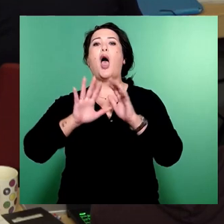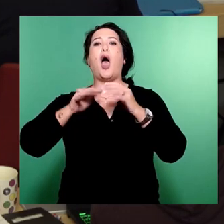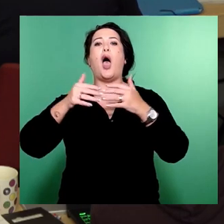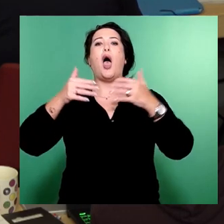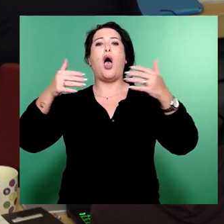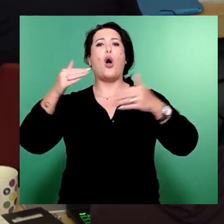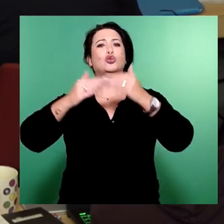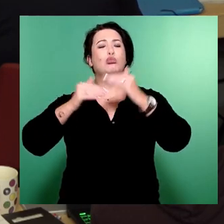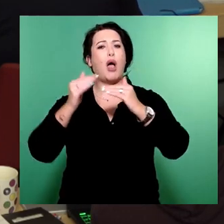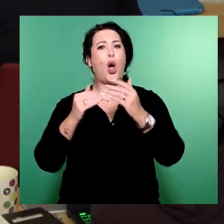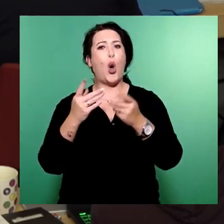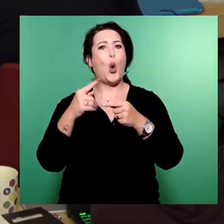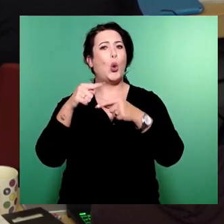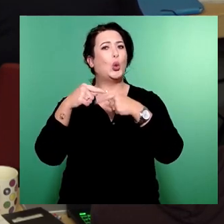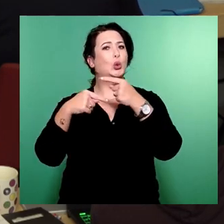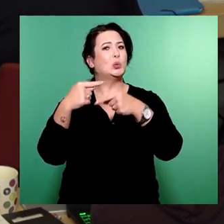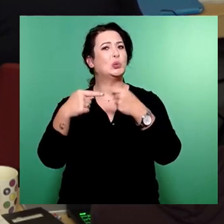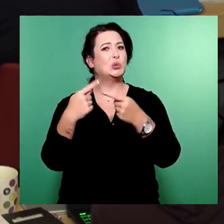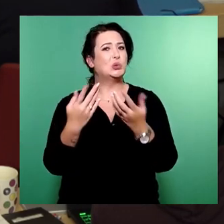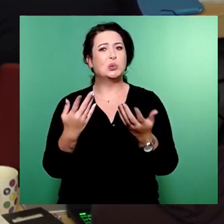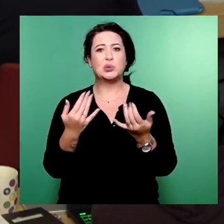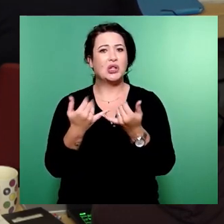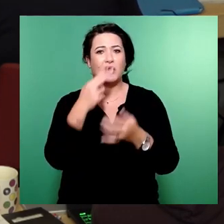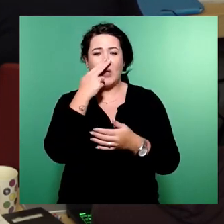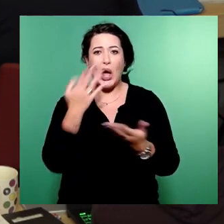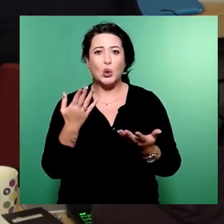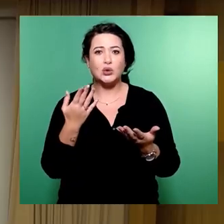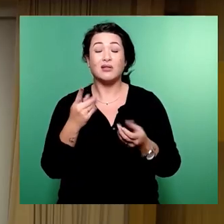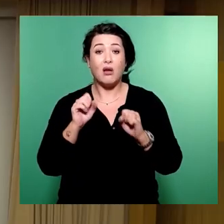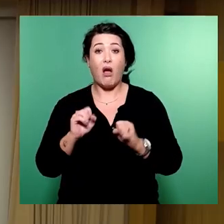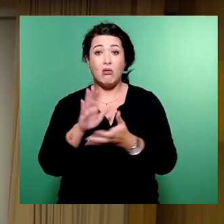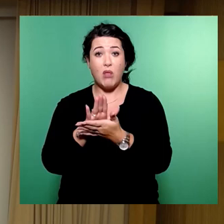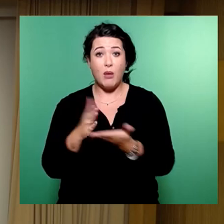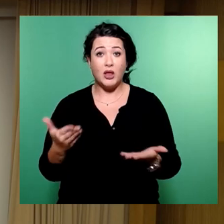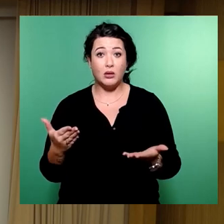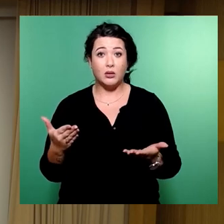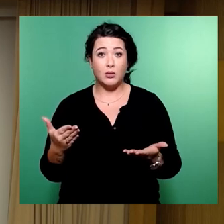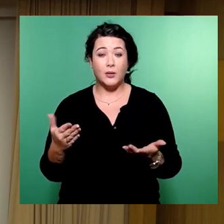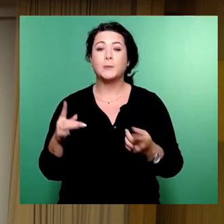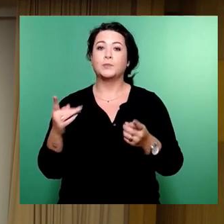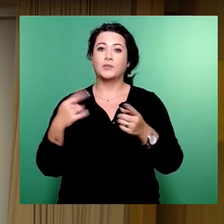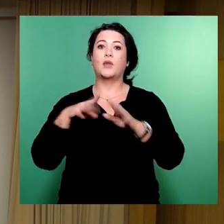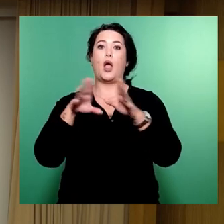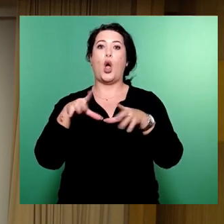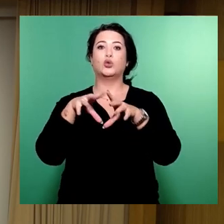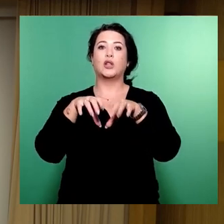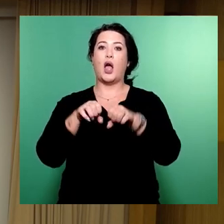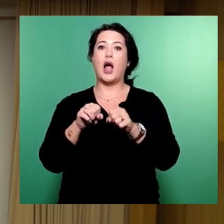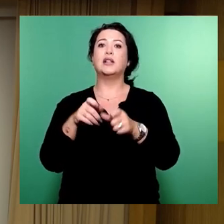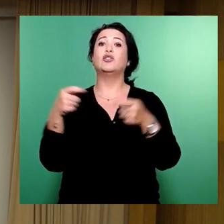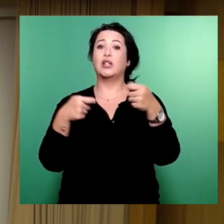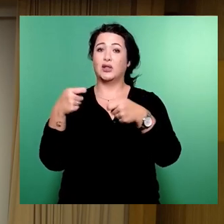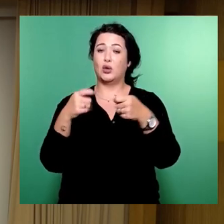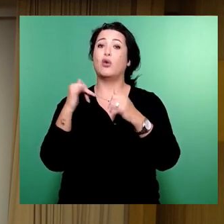überhaupt den Status quo halten? Also, es ist definitiv der Einstieg in die Haushaltsfinanzierung anteilig.